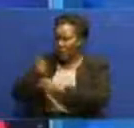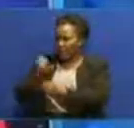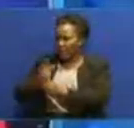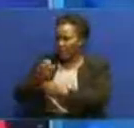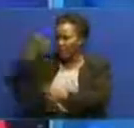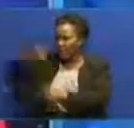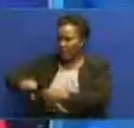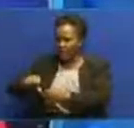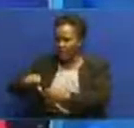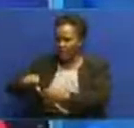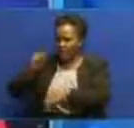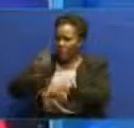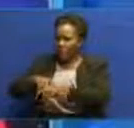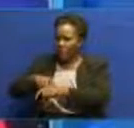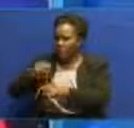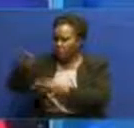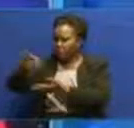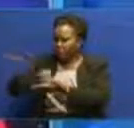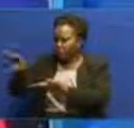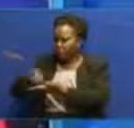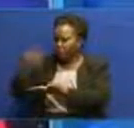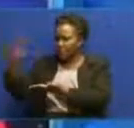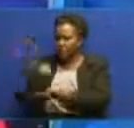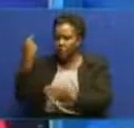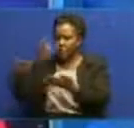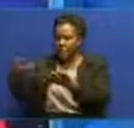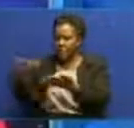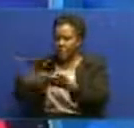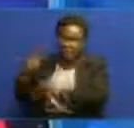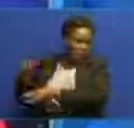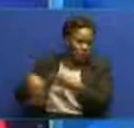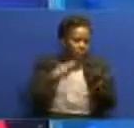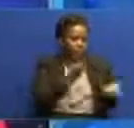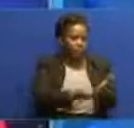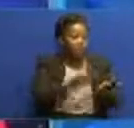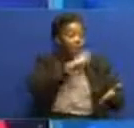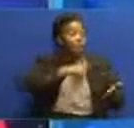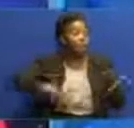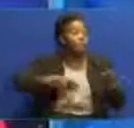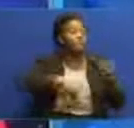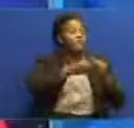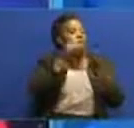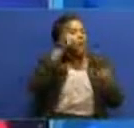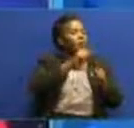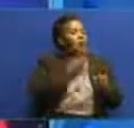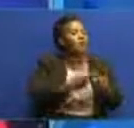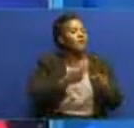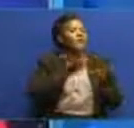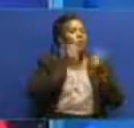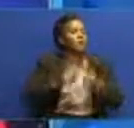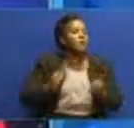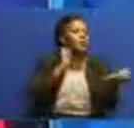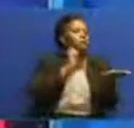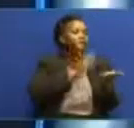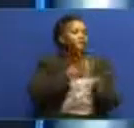majina yao. Kutopelekwa kwa Raisi Dr. John Magufuli. Ili kupendekeza wa tenguliwe kushika na fasi hizo.